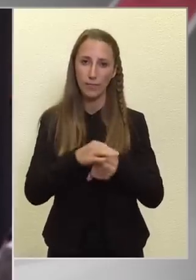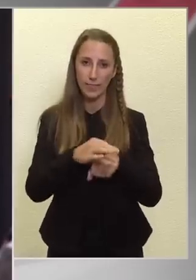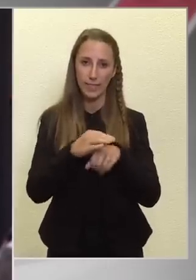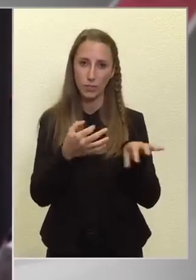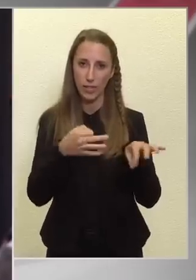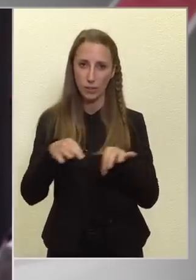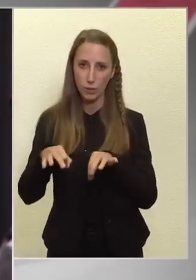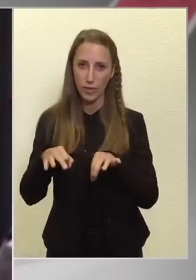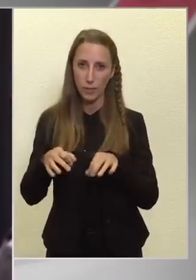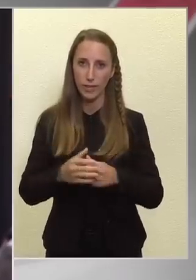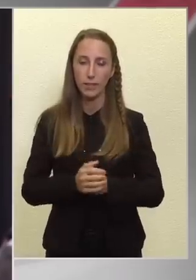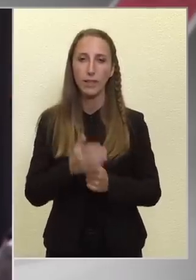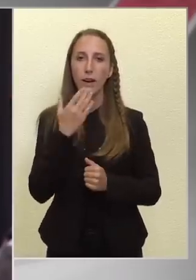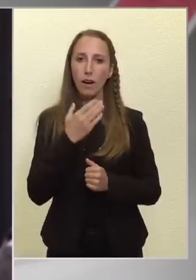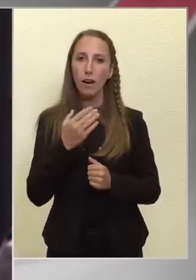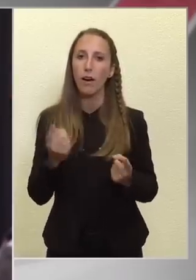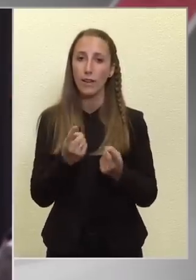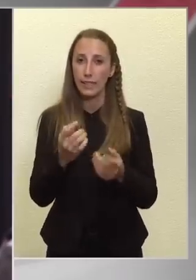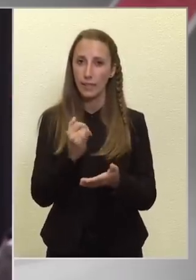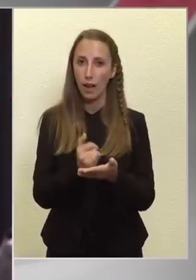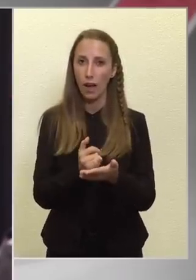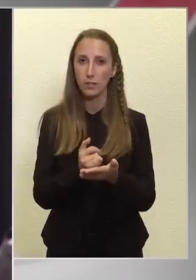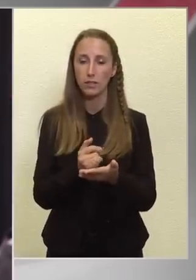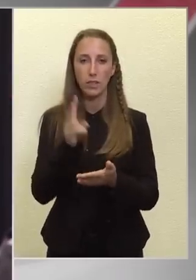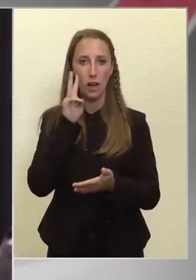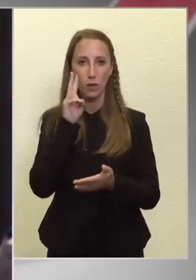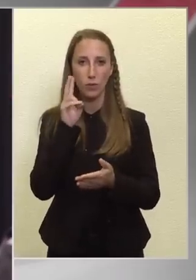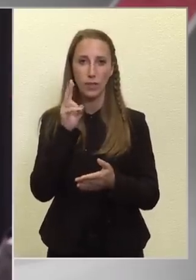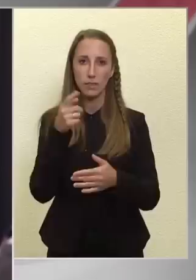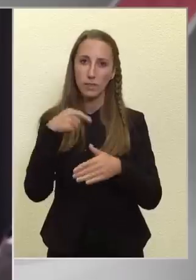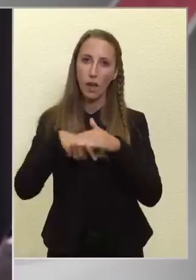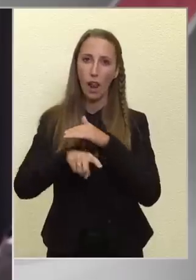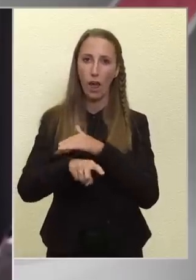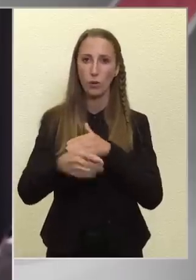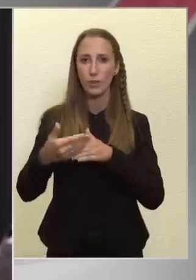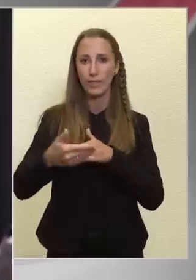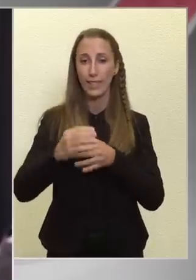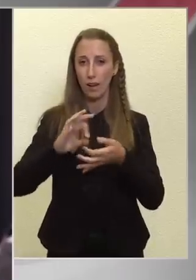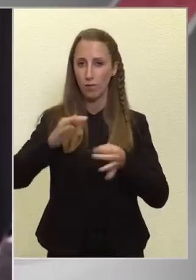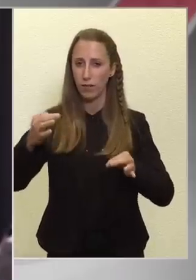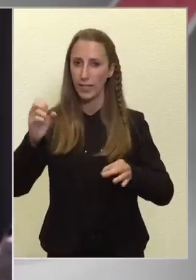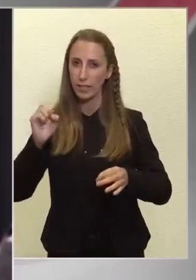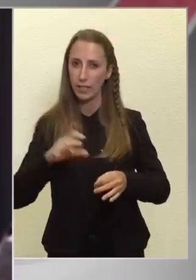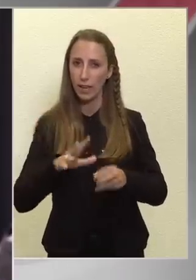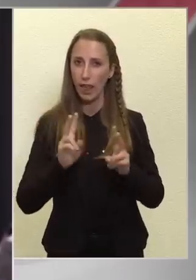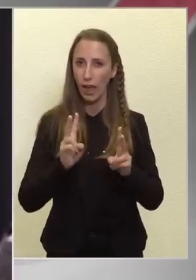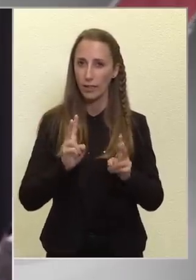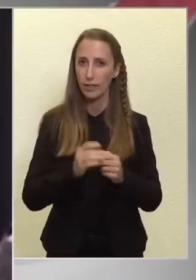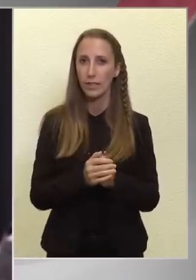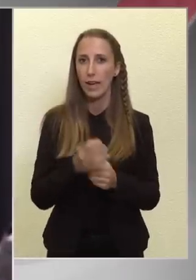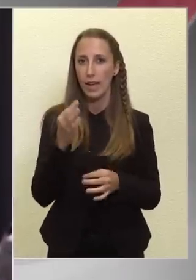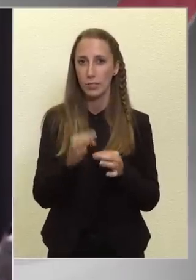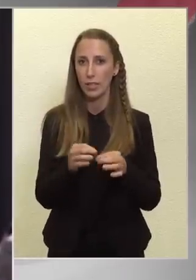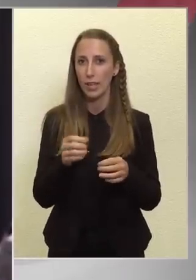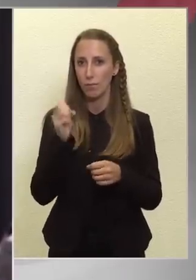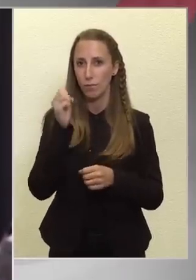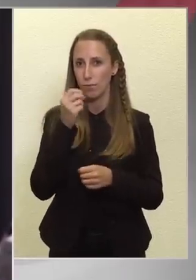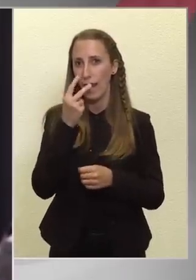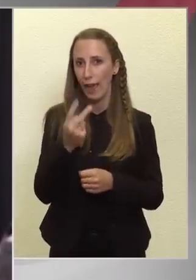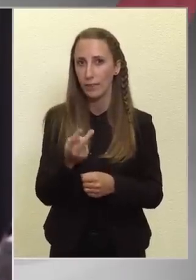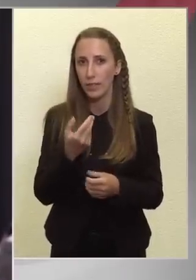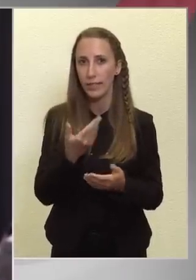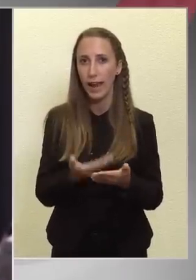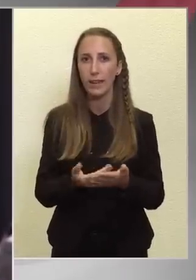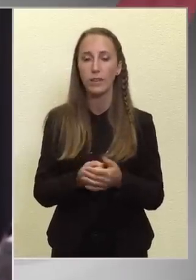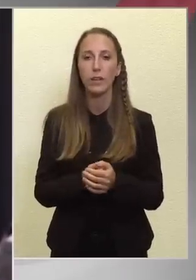ügyében. Hogyha ezek a hírak igazak, akkor ez az alagút végén a fény lehet, és esetleg beláthatják, hogy a